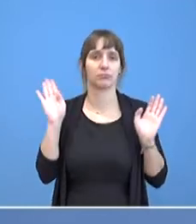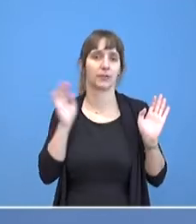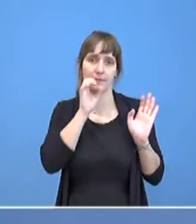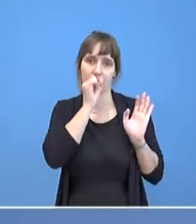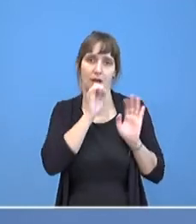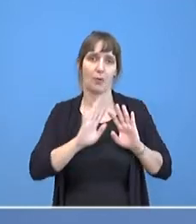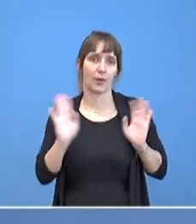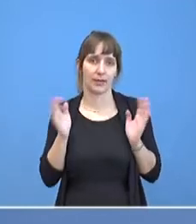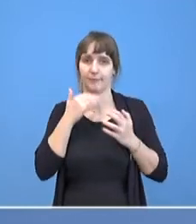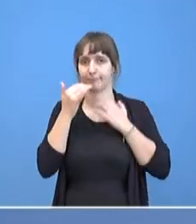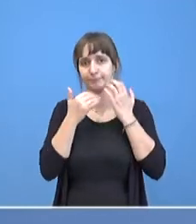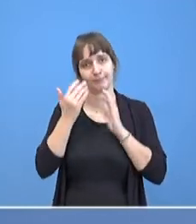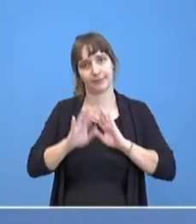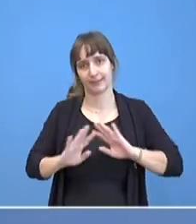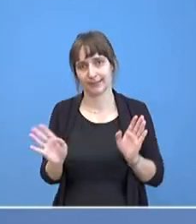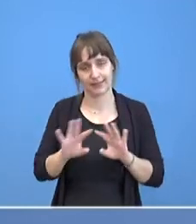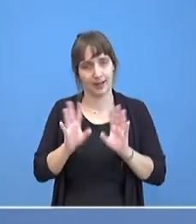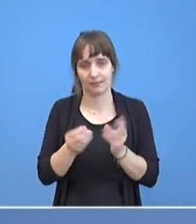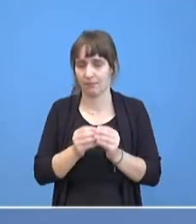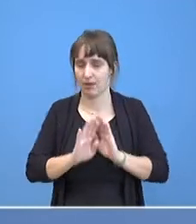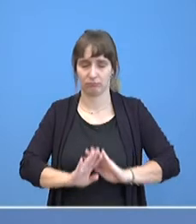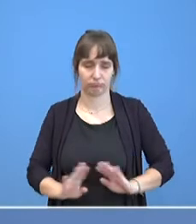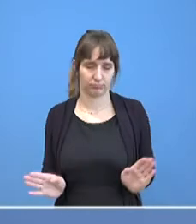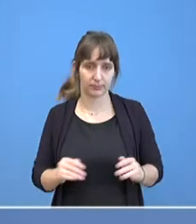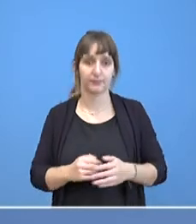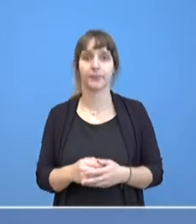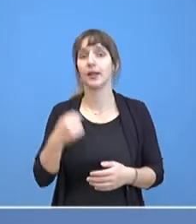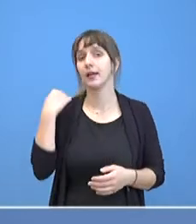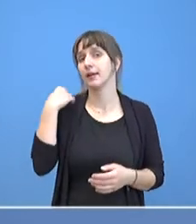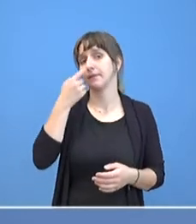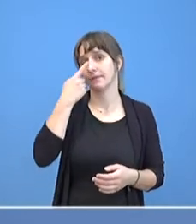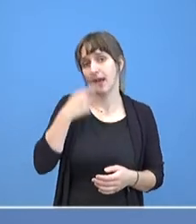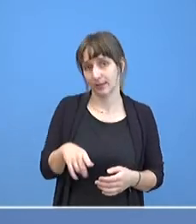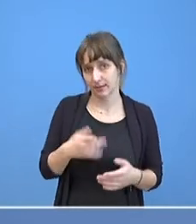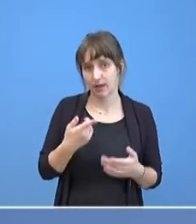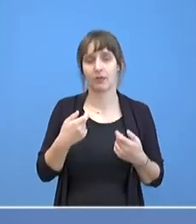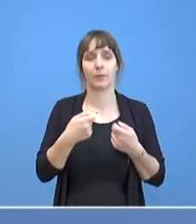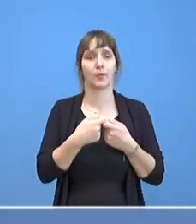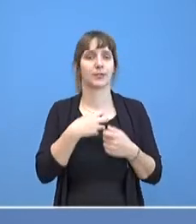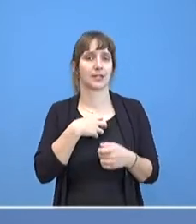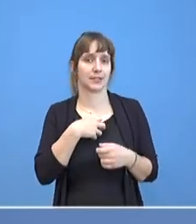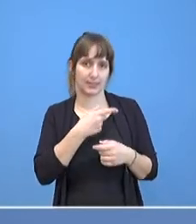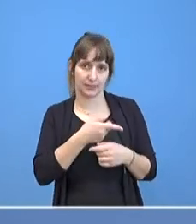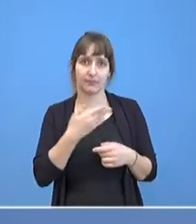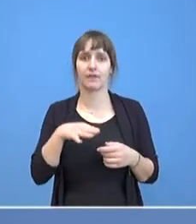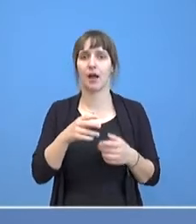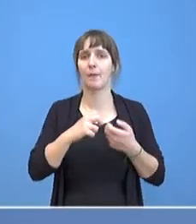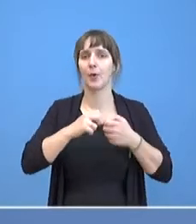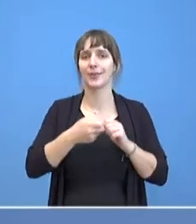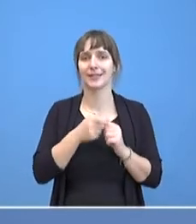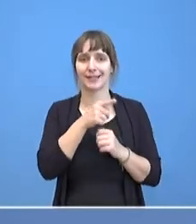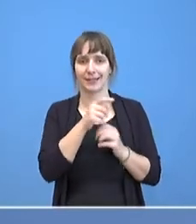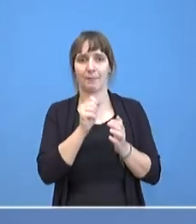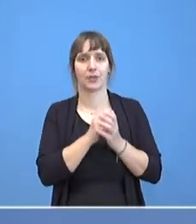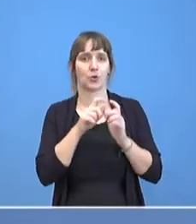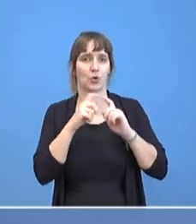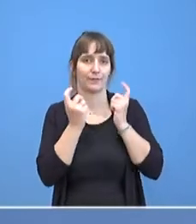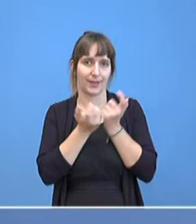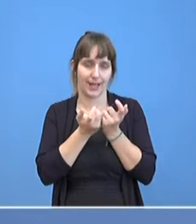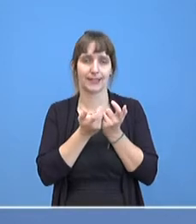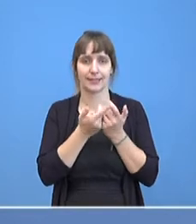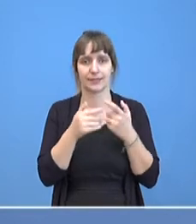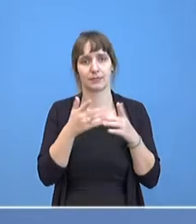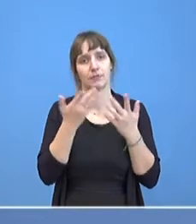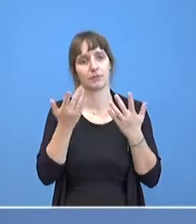berichte ich natürlich grundsätzlich nicht. Die Bundeskanzlerin hat sich am Freitag bei ihrer Pressekonferenz in Brüssel ziemlich ausführlich auf